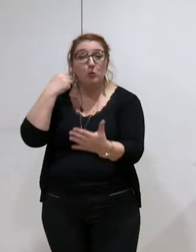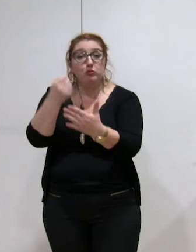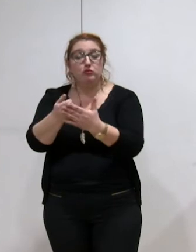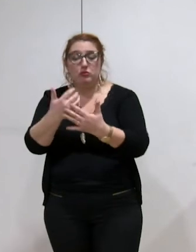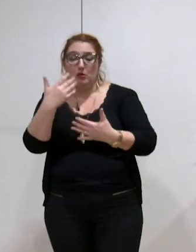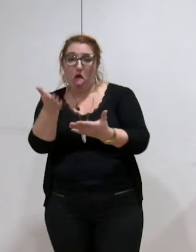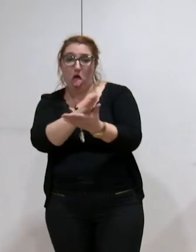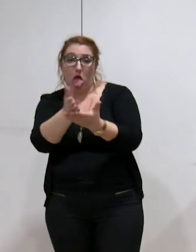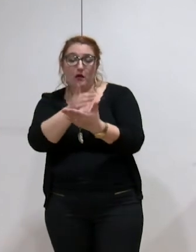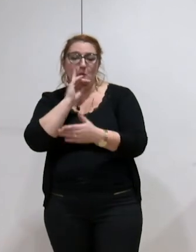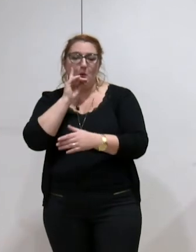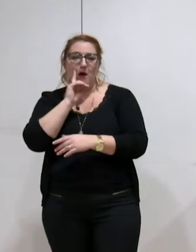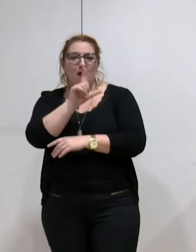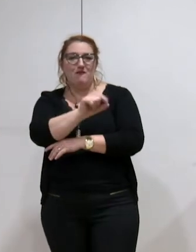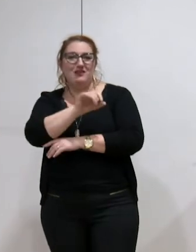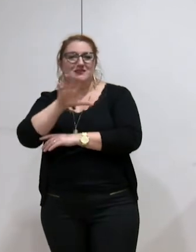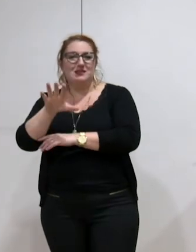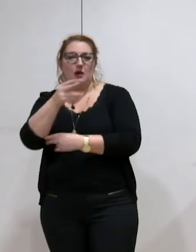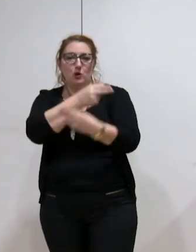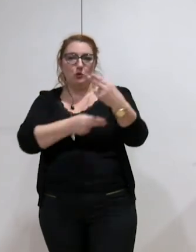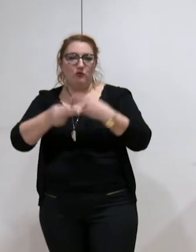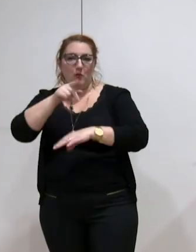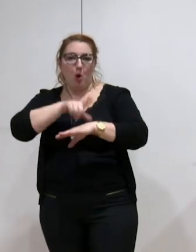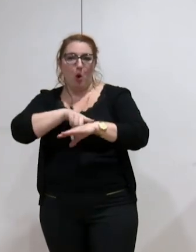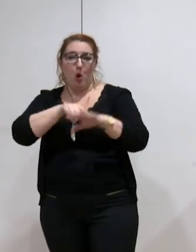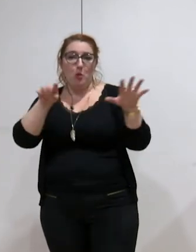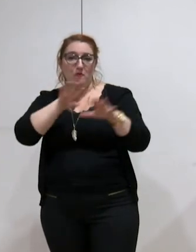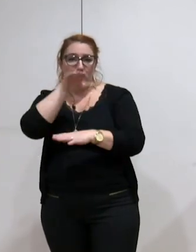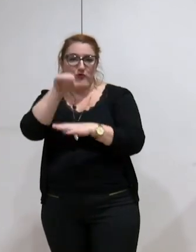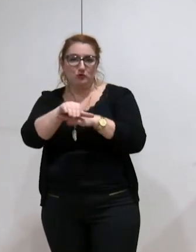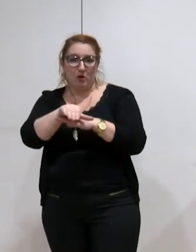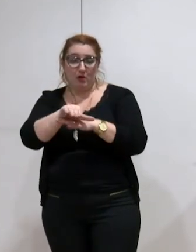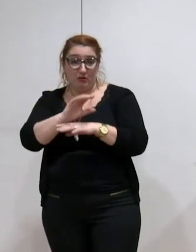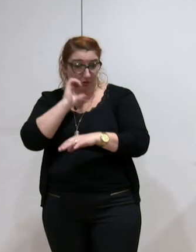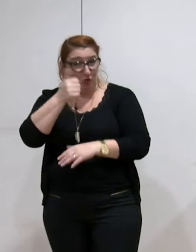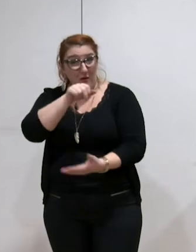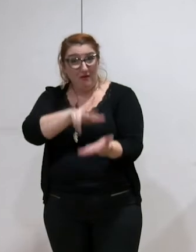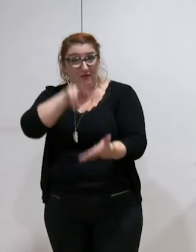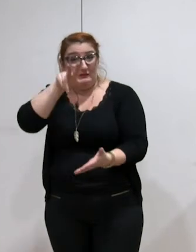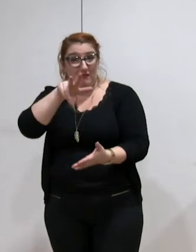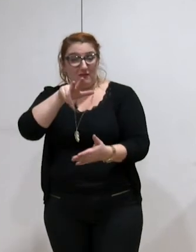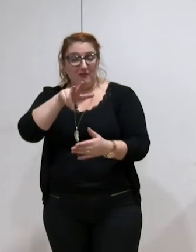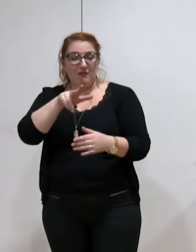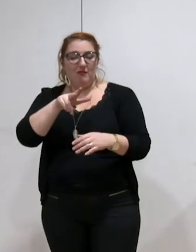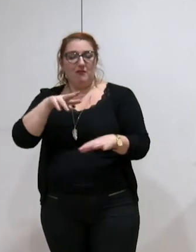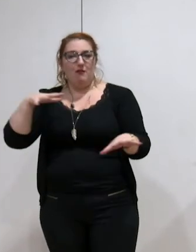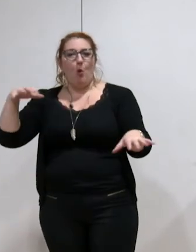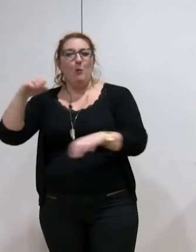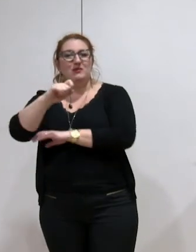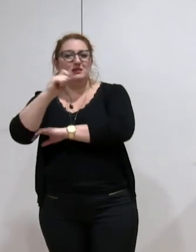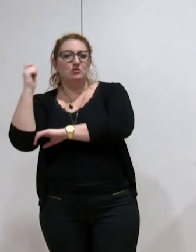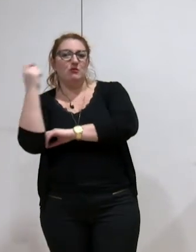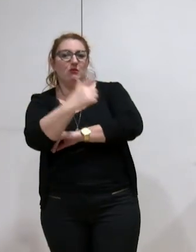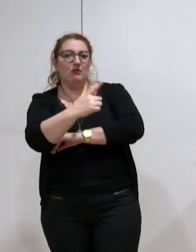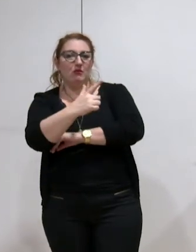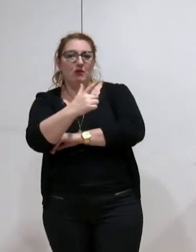le 25 novembre à 21 heures, le montant de l'attribution de compensation de Grenoble était de 2,2 100 000